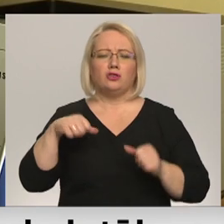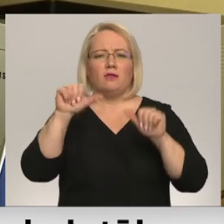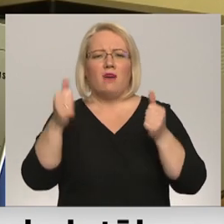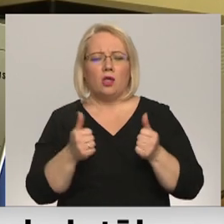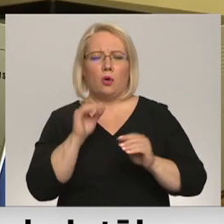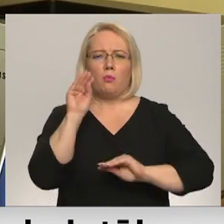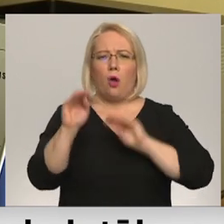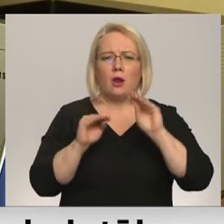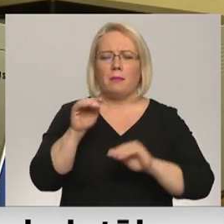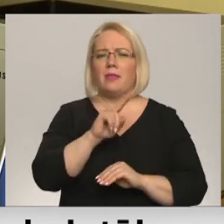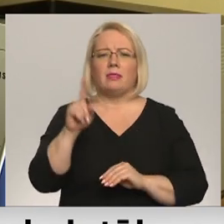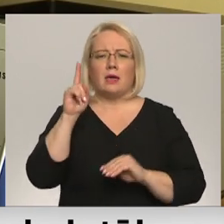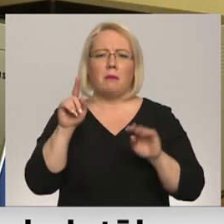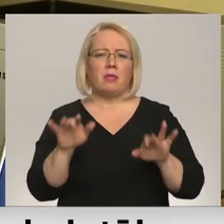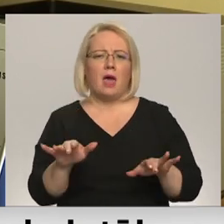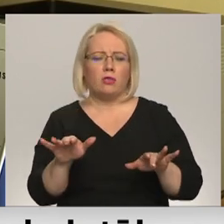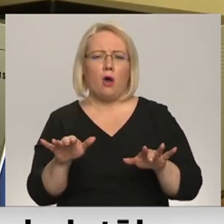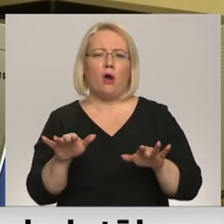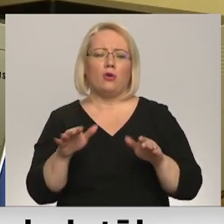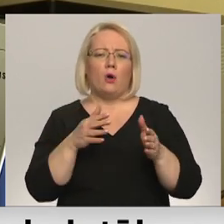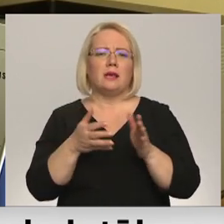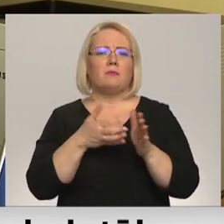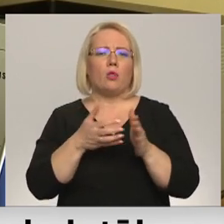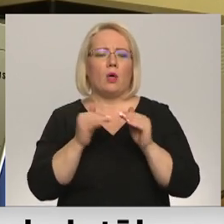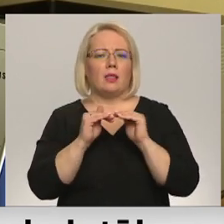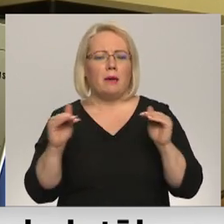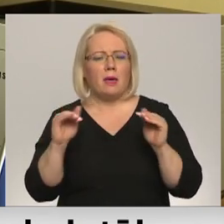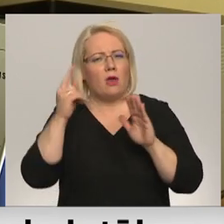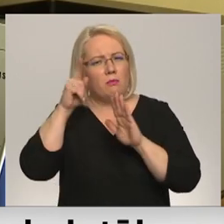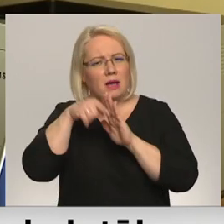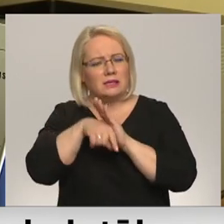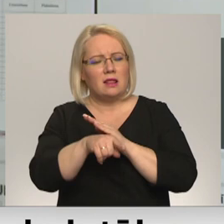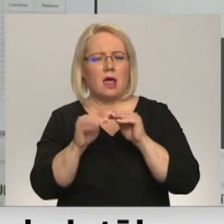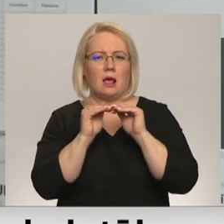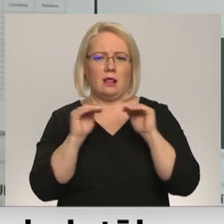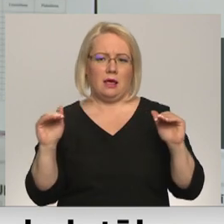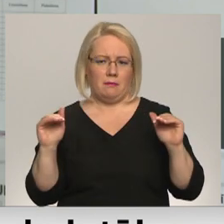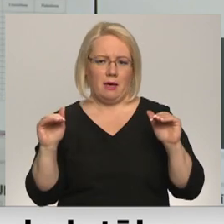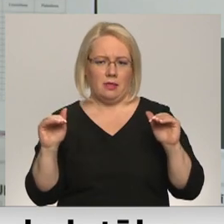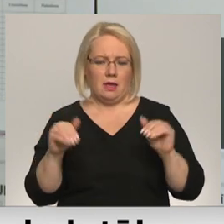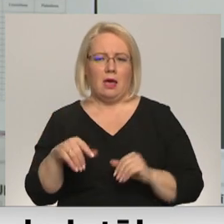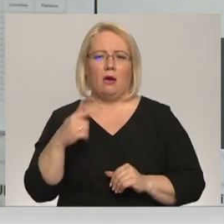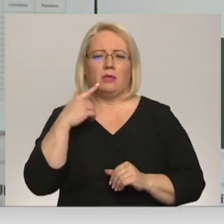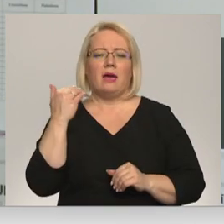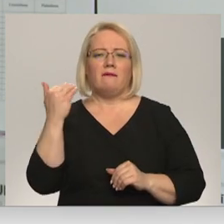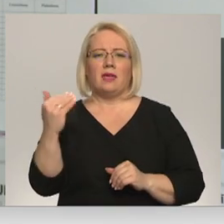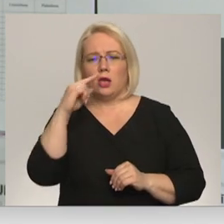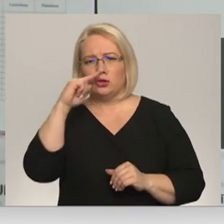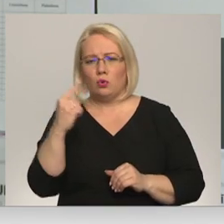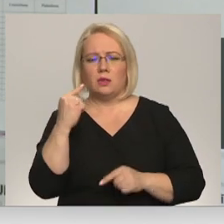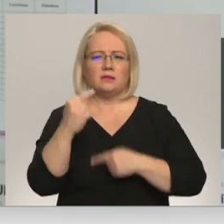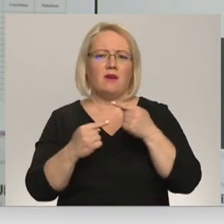ne tikai kā datori lītotoja līmenī, bet jau tādā padziļ no to kā līmenī. Viņa stundas parasti ir vienmēr pārdomātas,